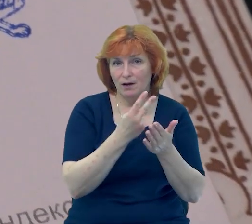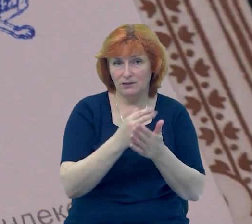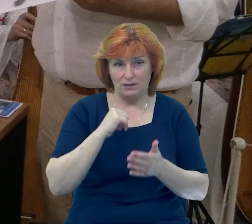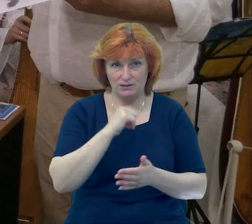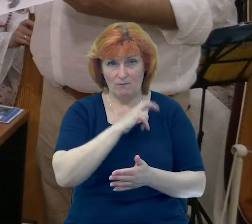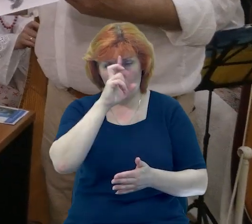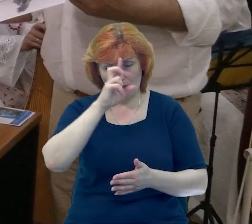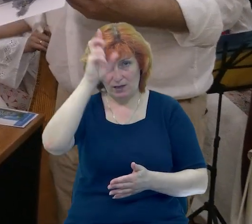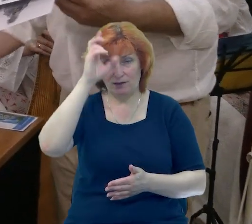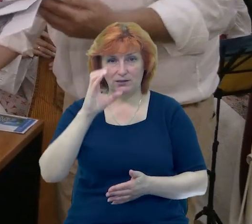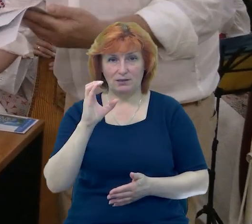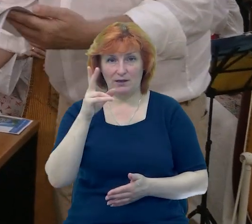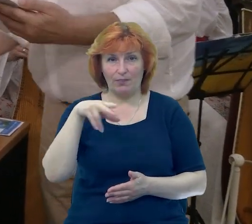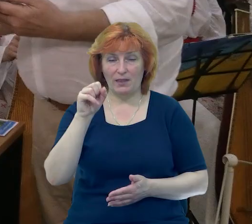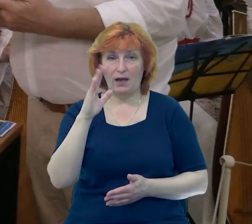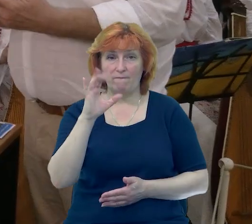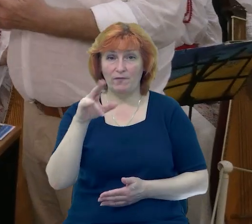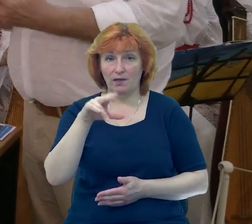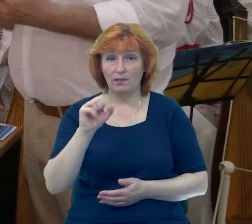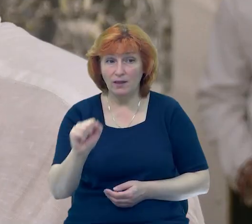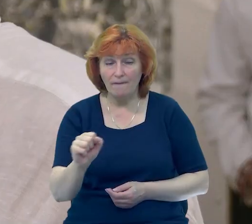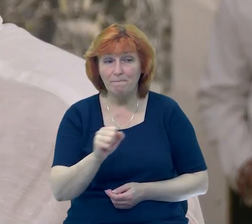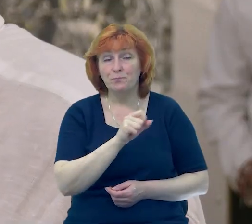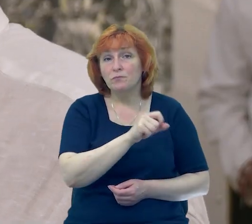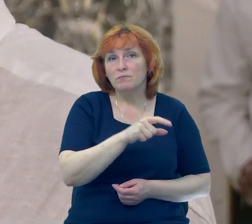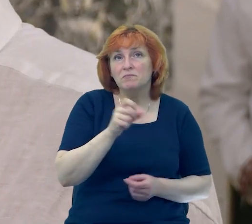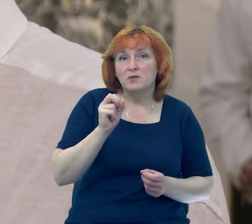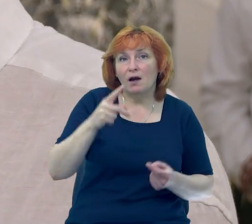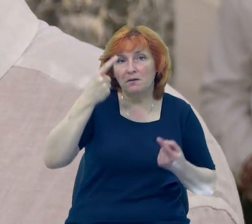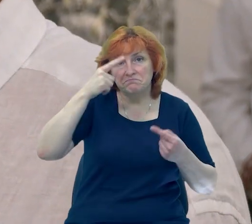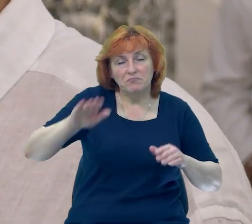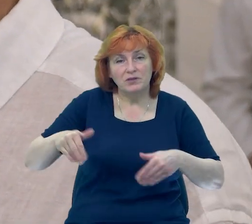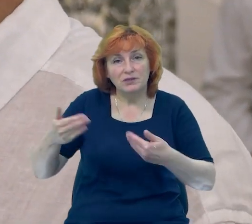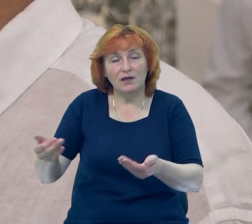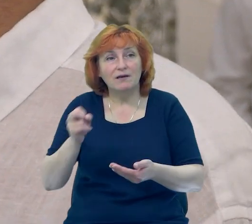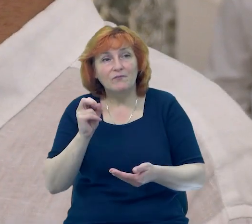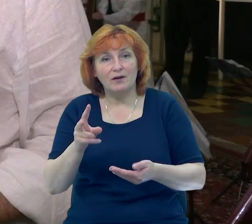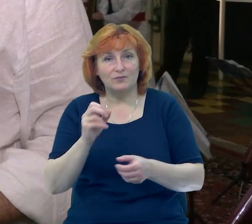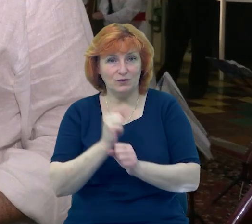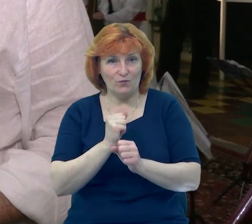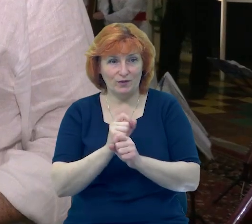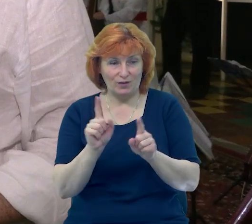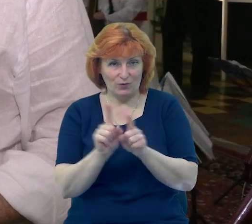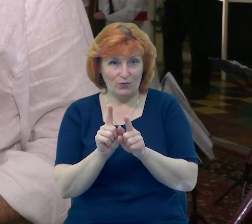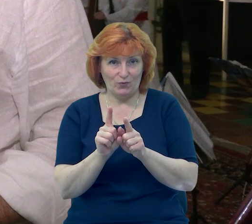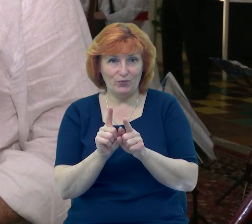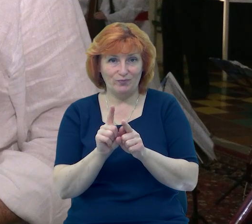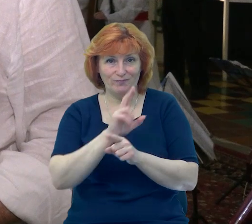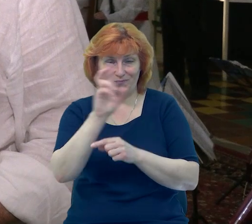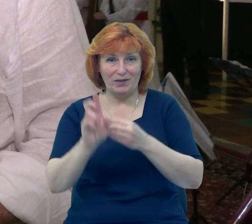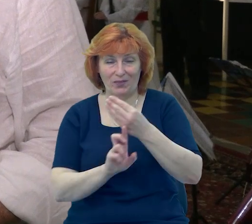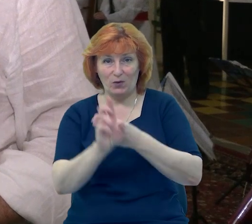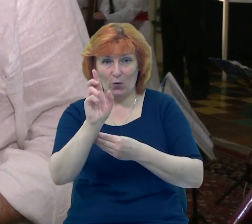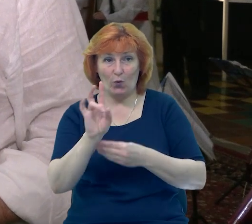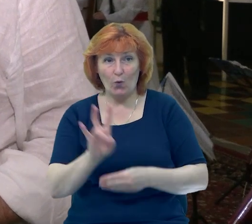Святославовича. Андрій Лісовий розповів, як у нього з'явилася ідея зробити в Чернігові пошту під куполами. В 2011 році я з